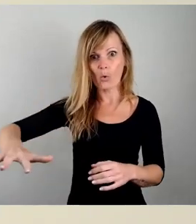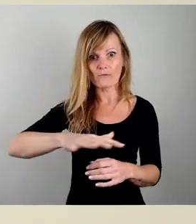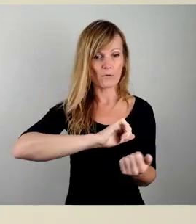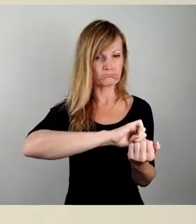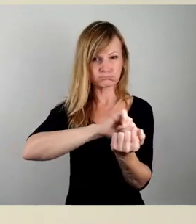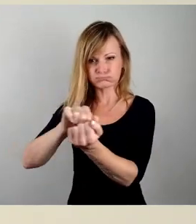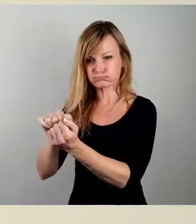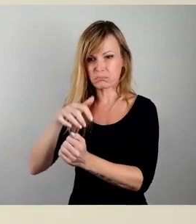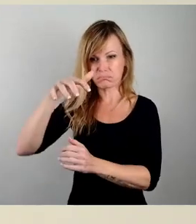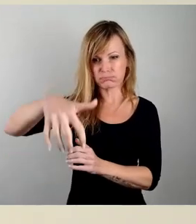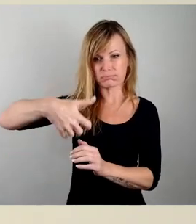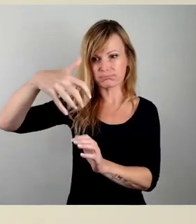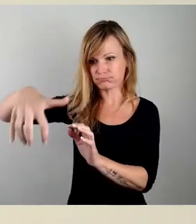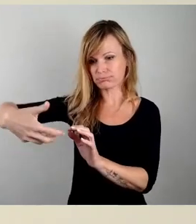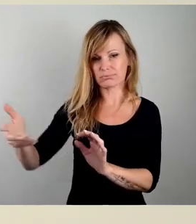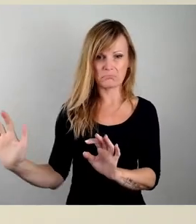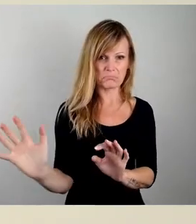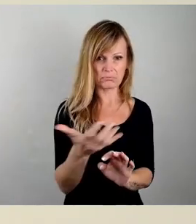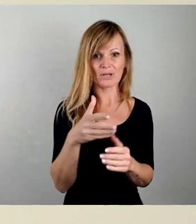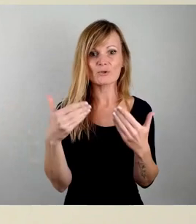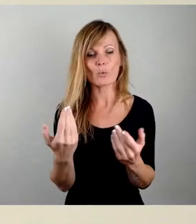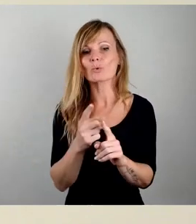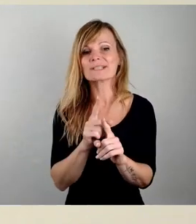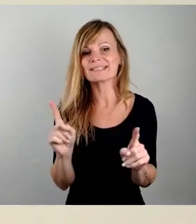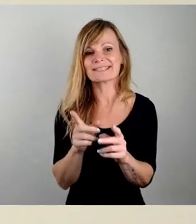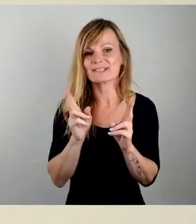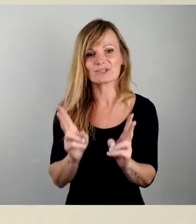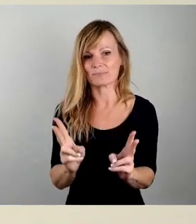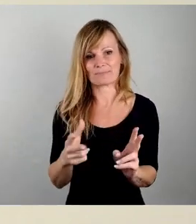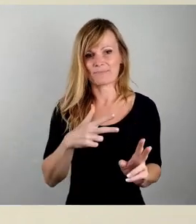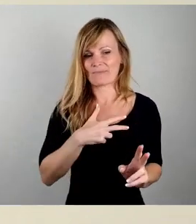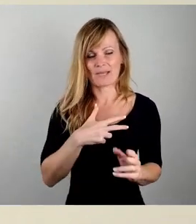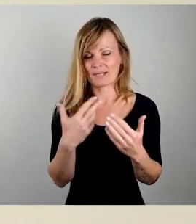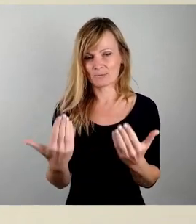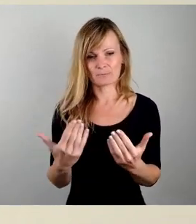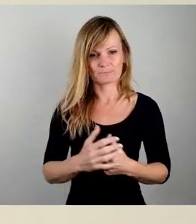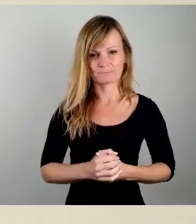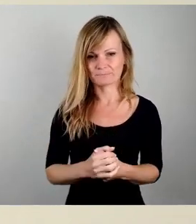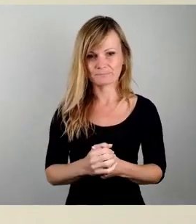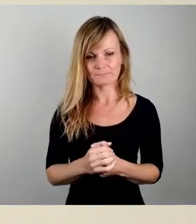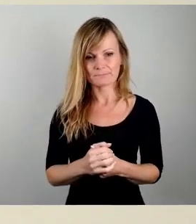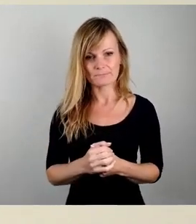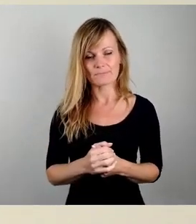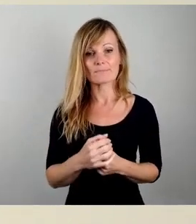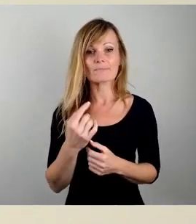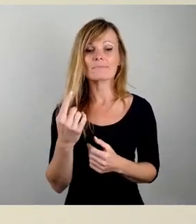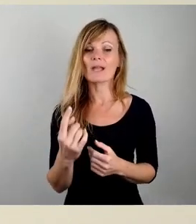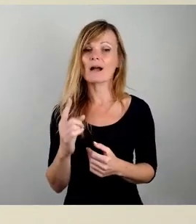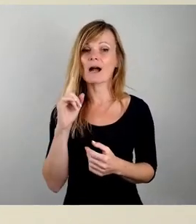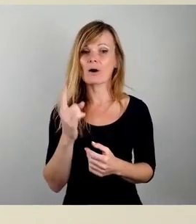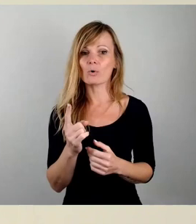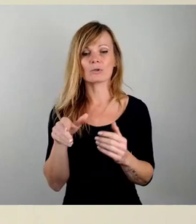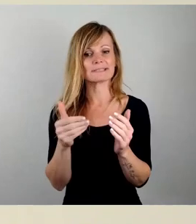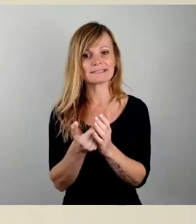sozusagen weggerissen oder Drohnen weggerissen zu werden, das entspricht jeder sachlichen Grundlage. Wir haben auch in dieser entsprechenden